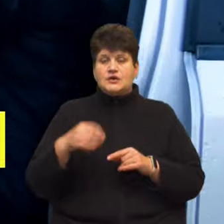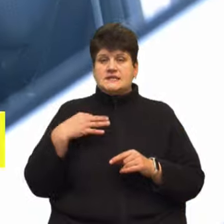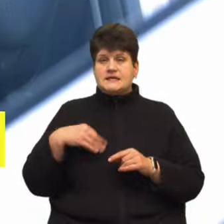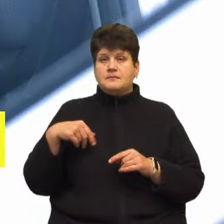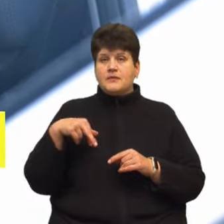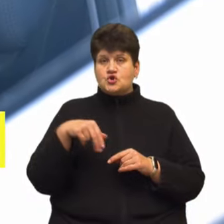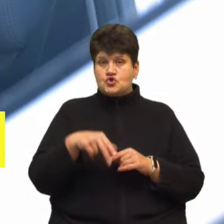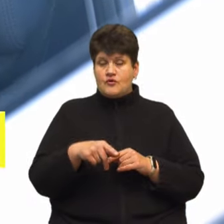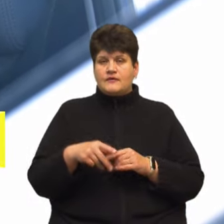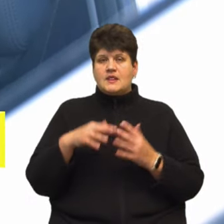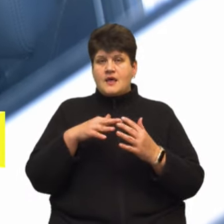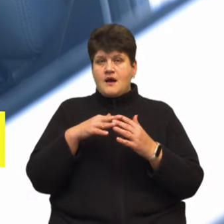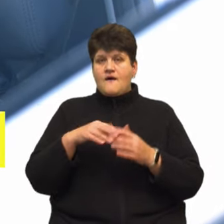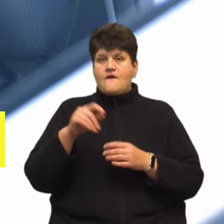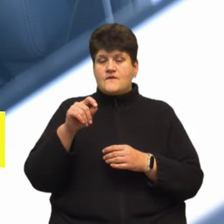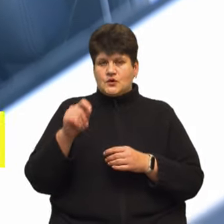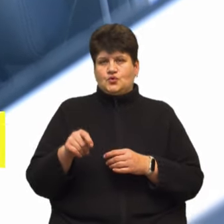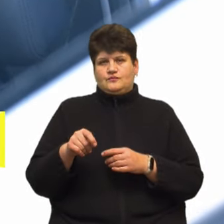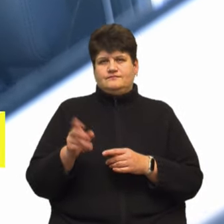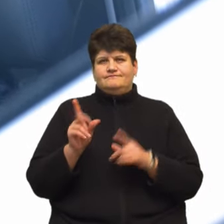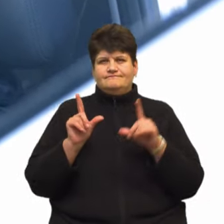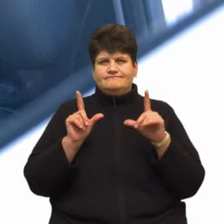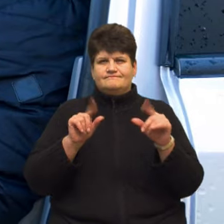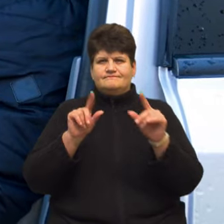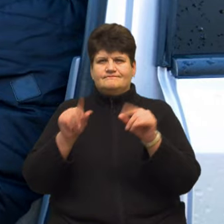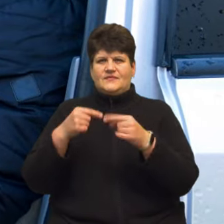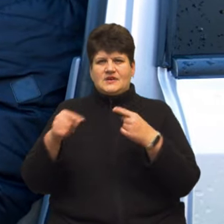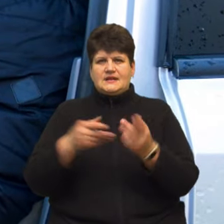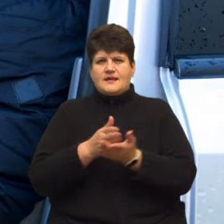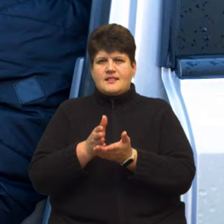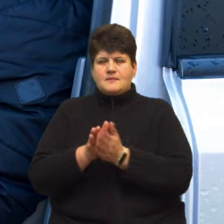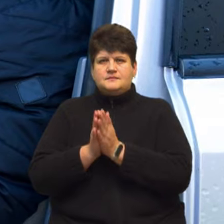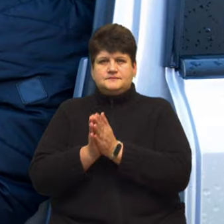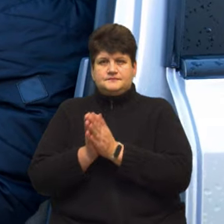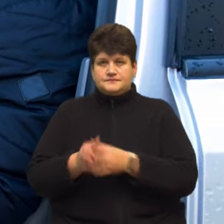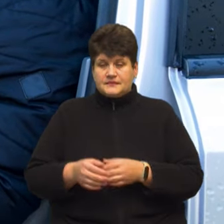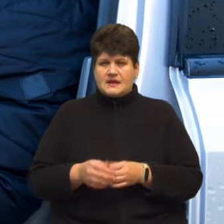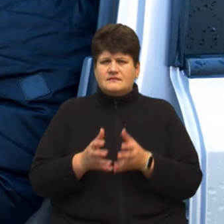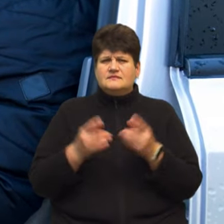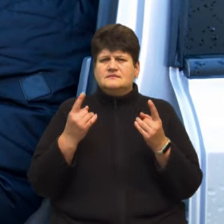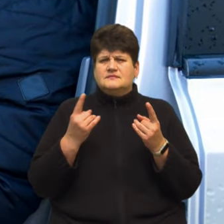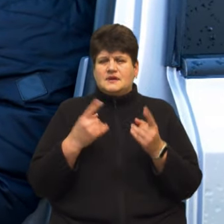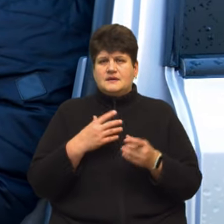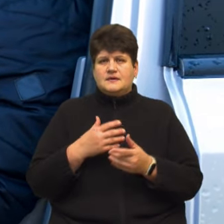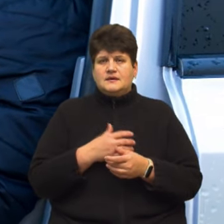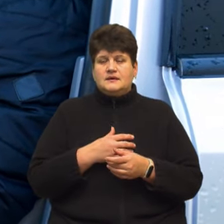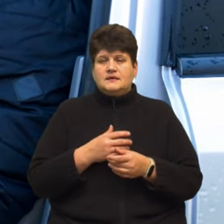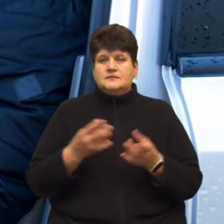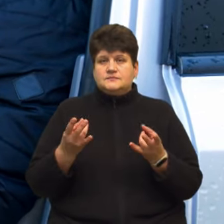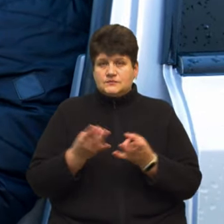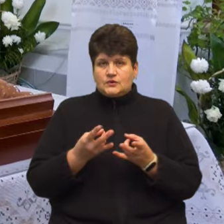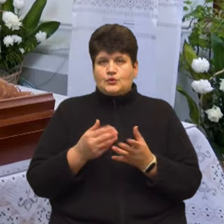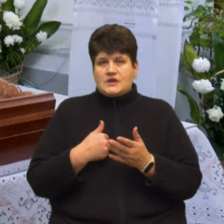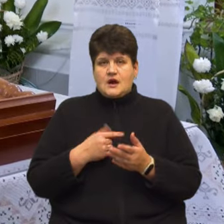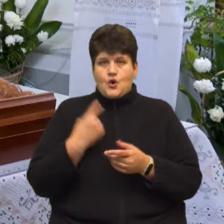стати капеланом. З молитвою до бійців їздить на різні напрямки. Найважливіша місія, яку я особисто